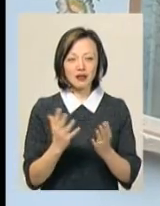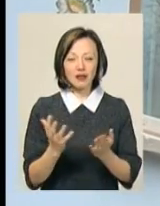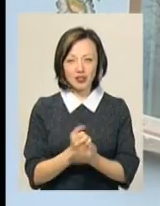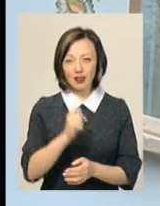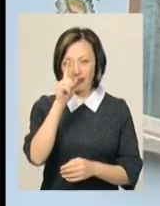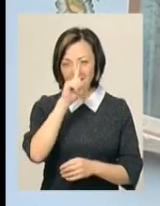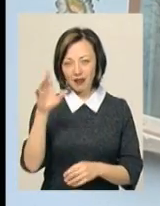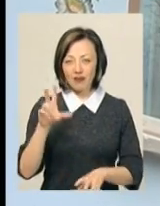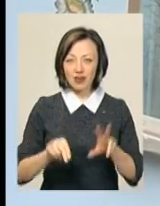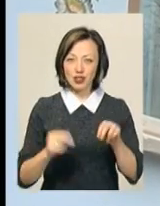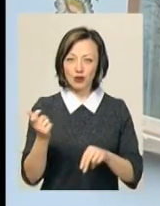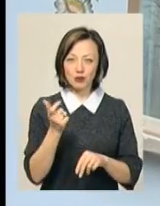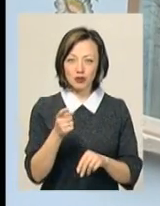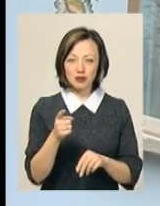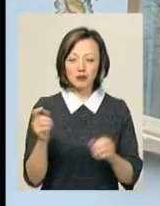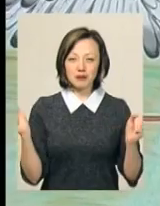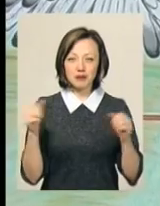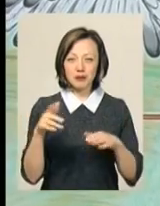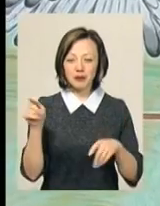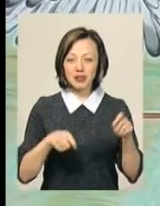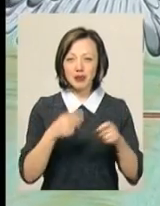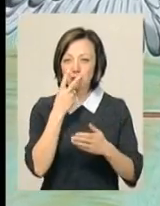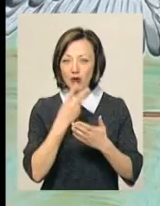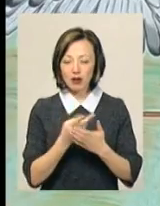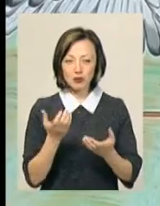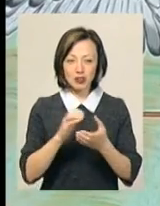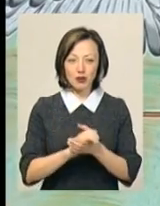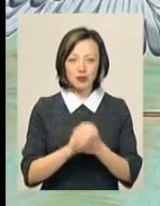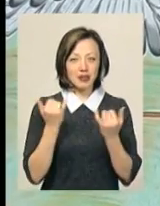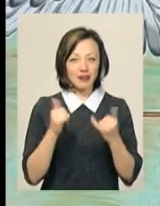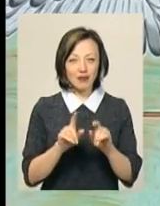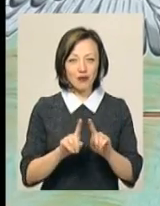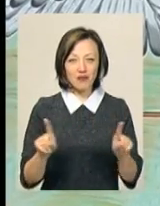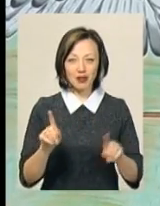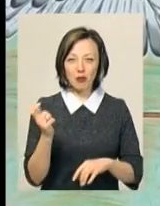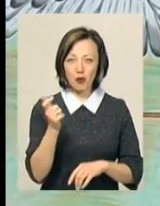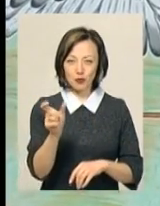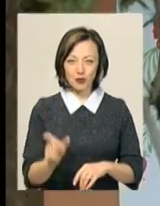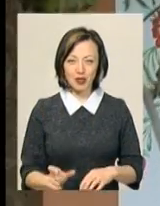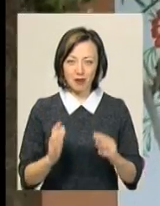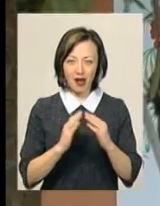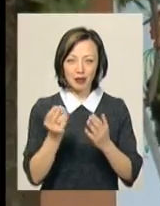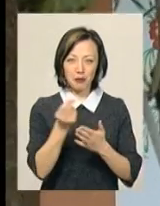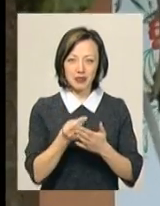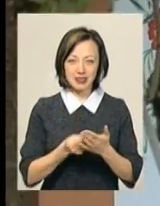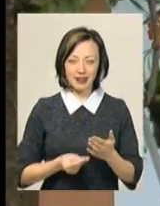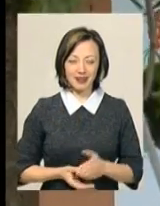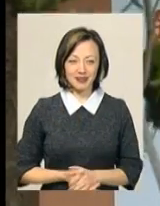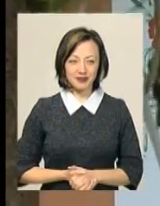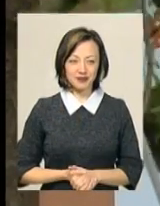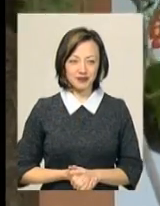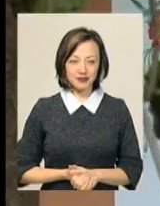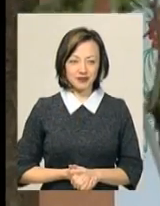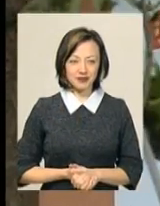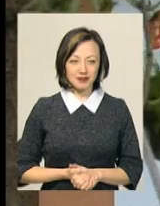славу, вважає господар. І тепер на неї в Збриж приїздять поглянути та познайомитися з дивакуватим господарем хати-писанки. Сіслана Поробов, Дем'ян Цегольник,